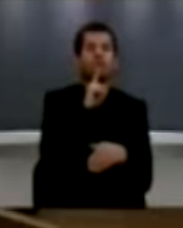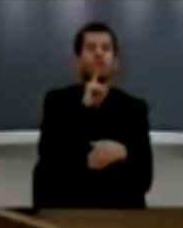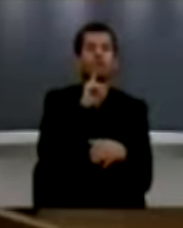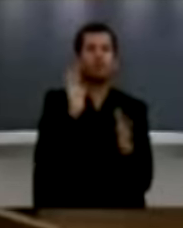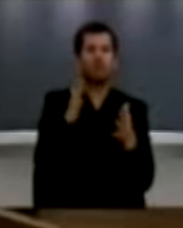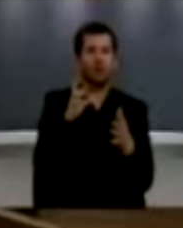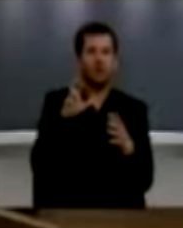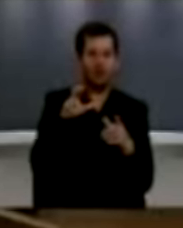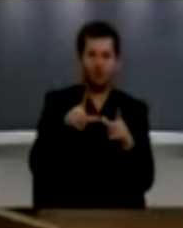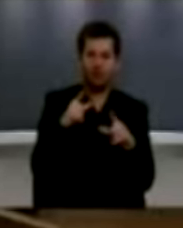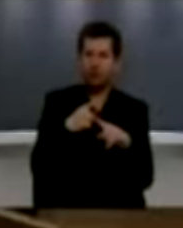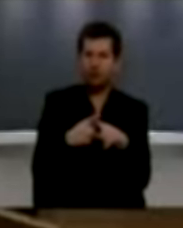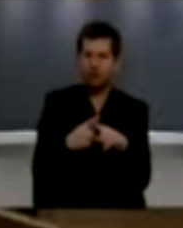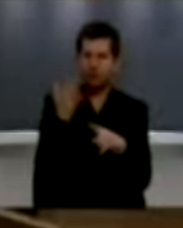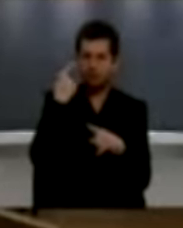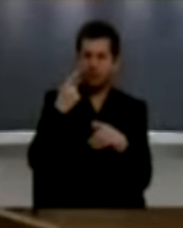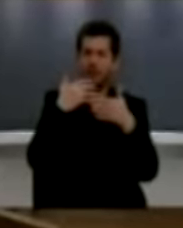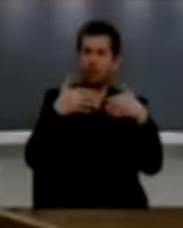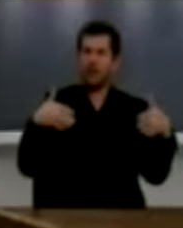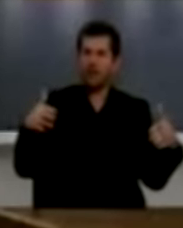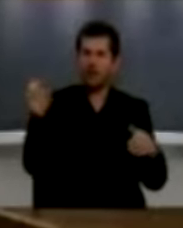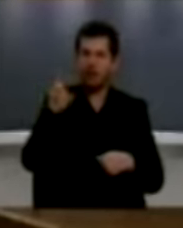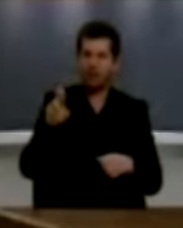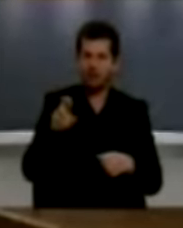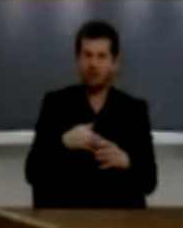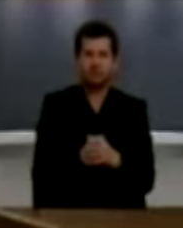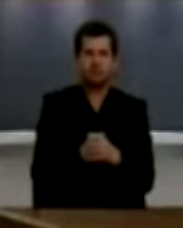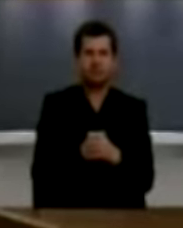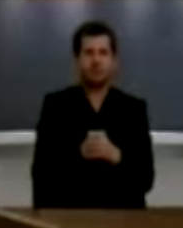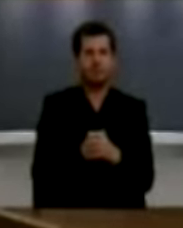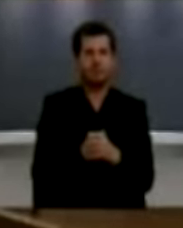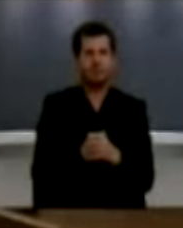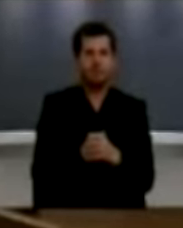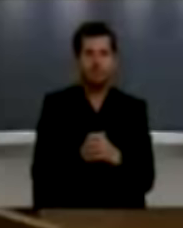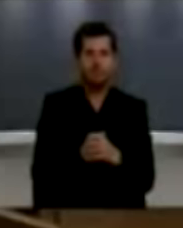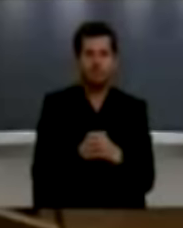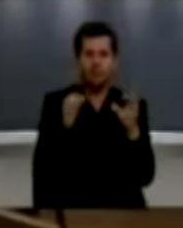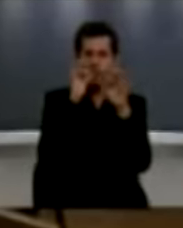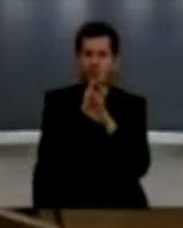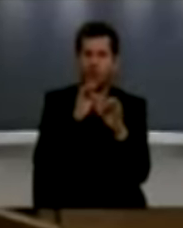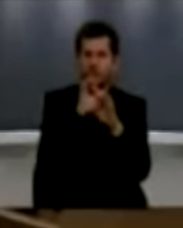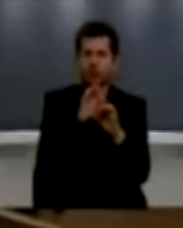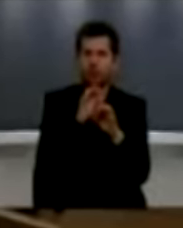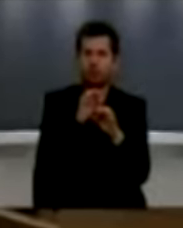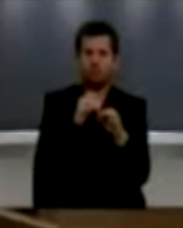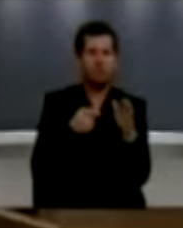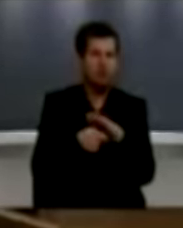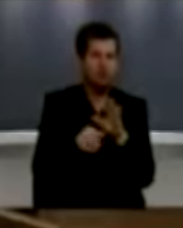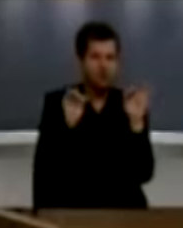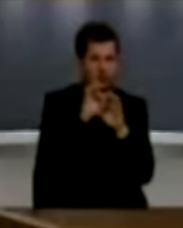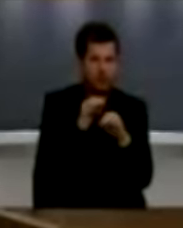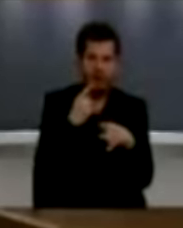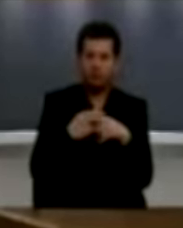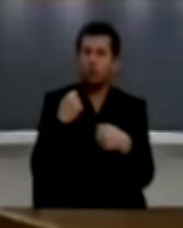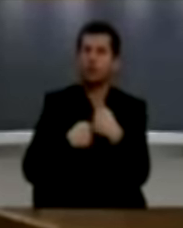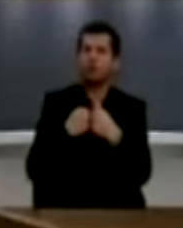ka bëj e Uleksi me më shumë se 1 miliard euro. As ka kushtu, as gjysh ka bëj, as nuk e ka ljuftu korupcionin, as krimet e